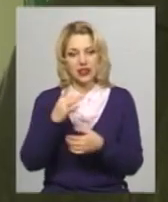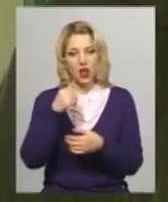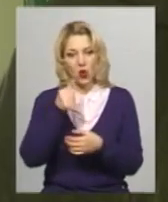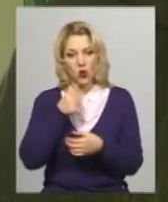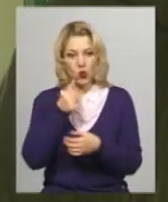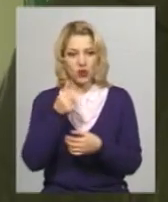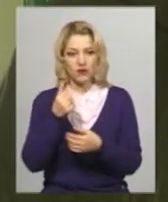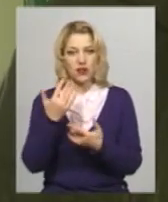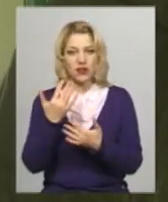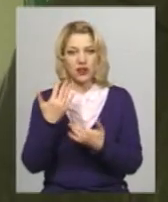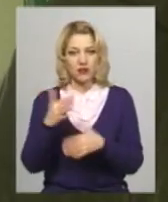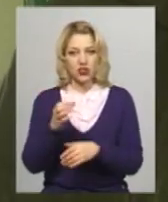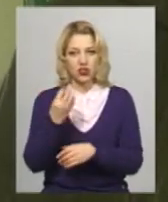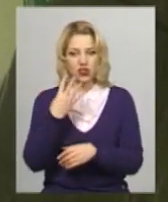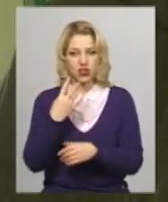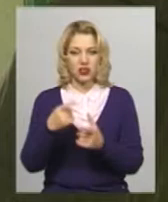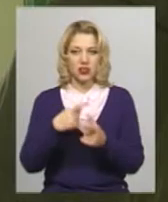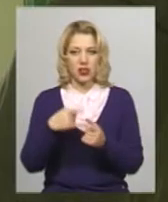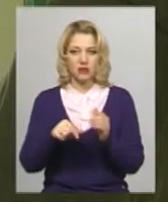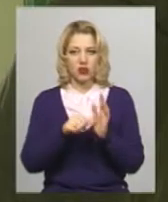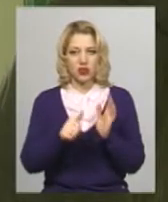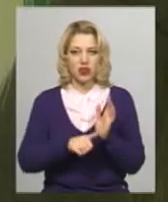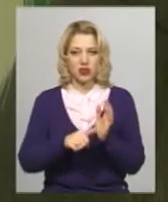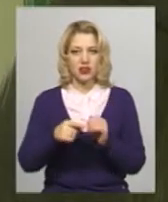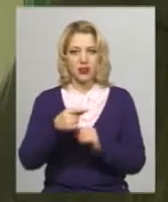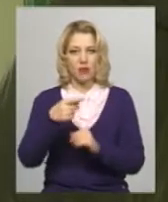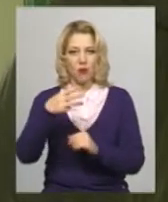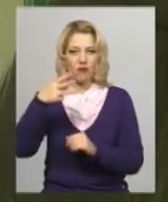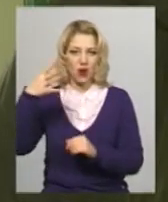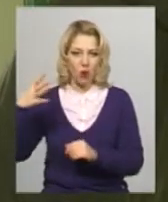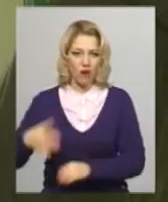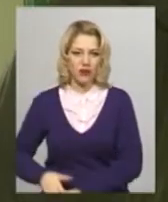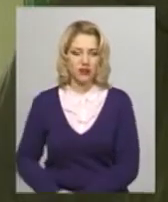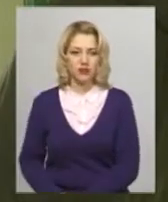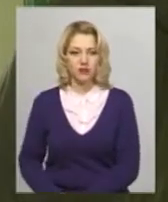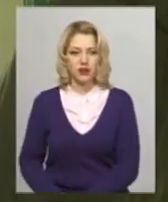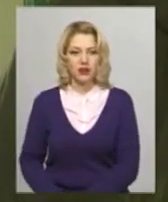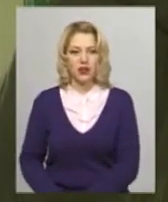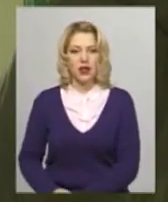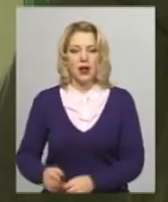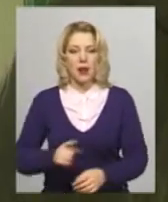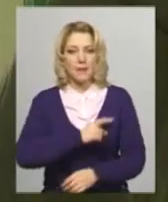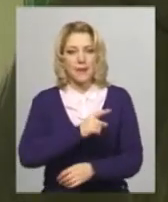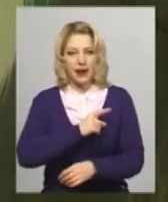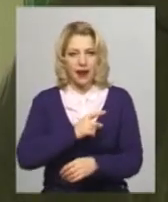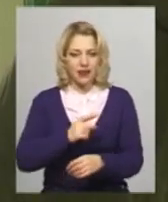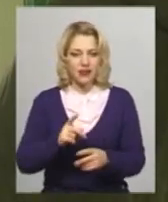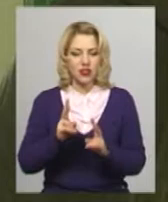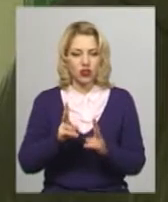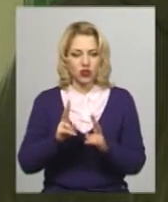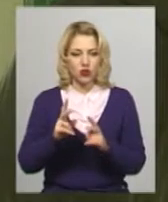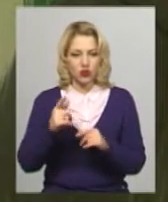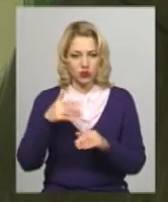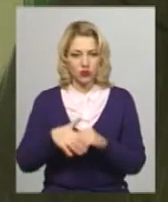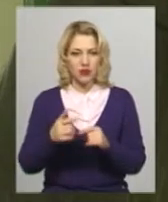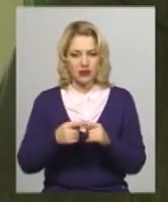і які 14-ти або 16-ти поверхові. Механіки, які тут зрозуміються